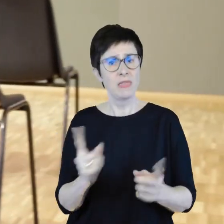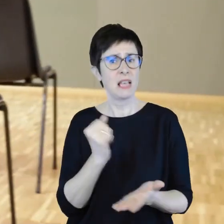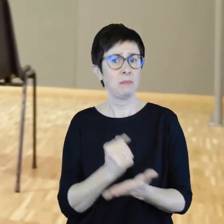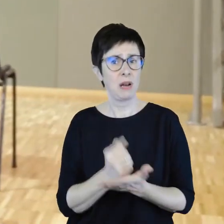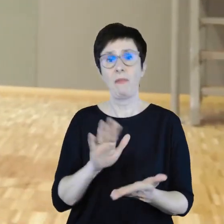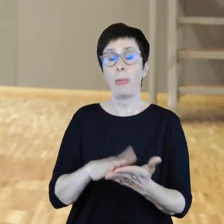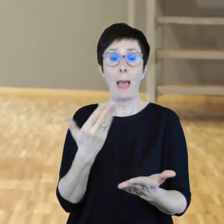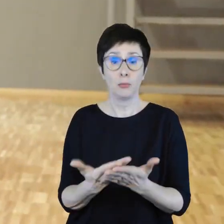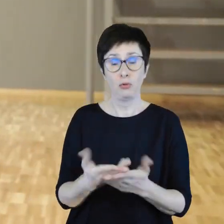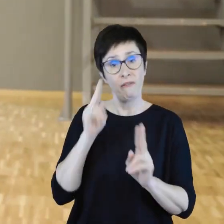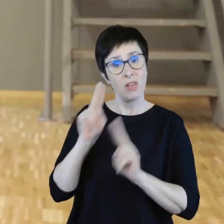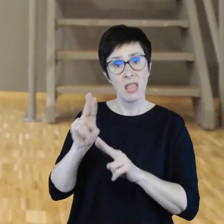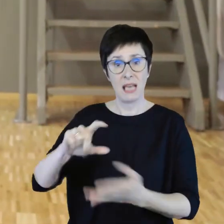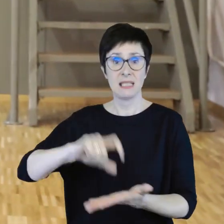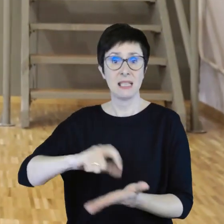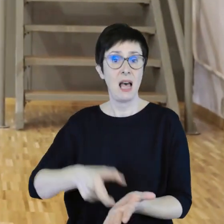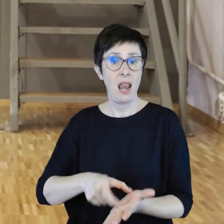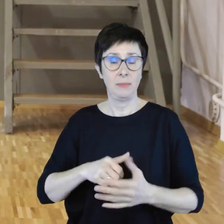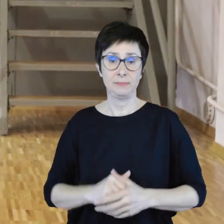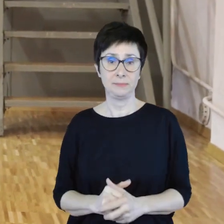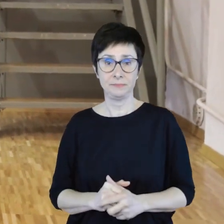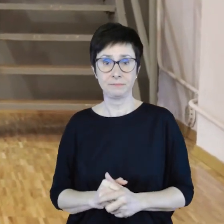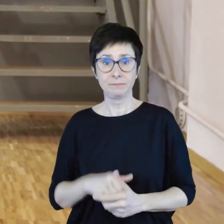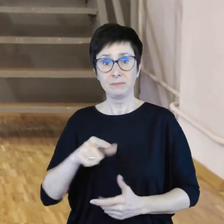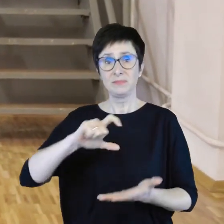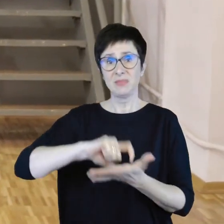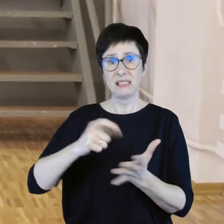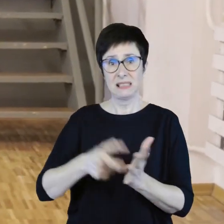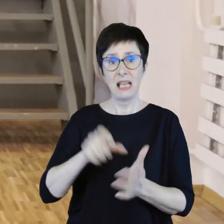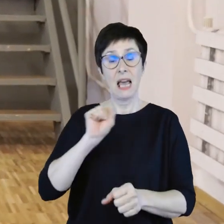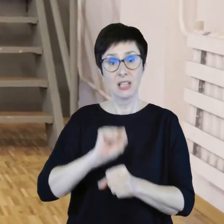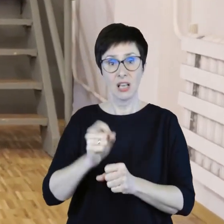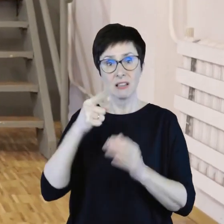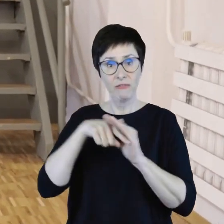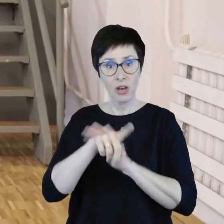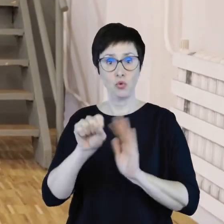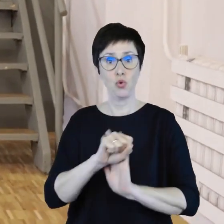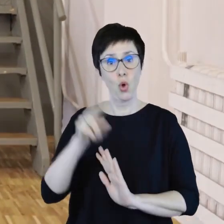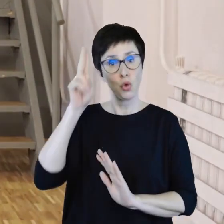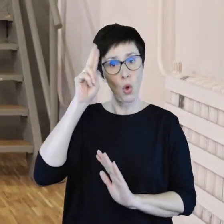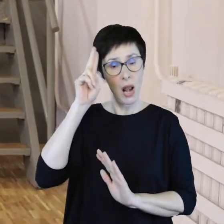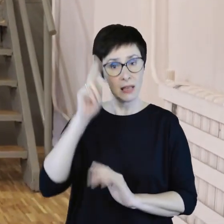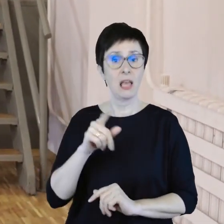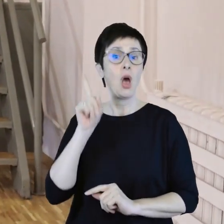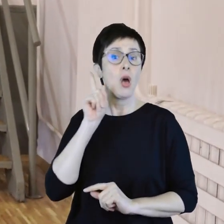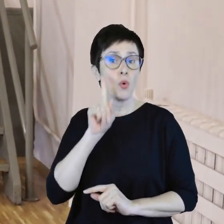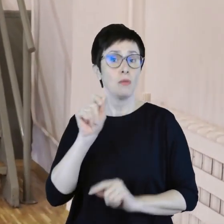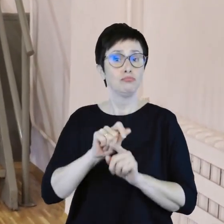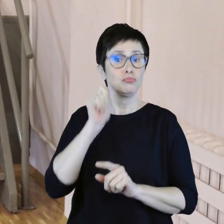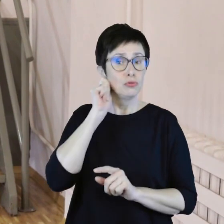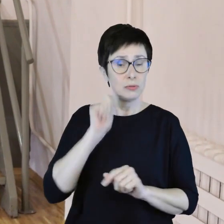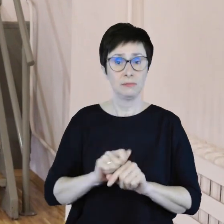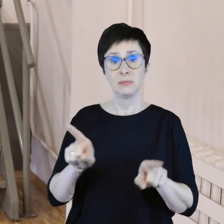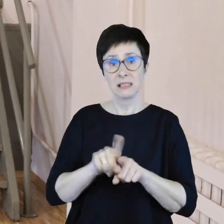inne sprawy, na przykład wynająć salę. W sali znajduje się też wejście do toalet, damskiej i męskiej,